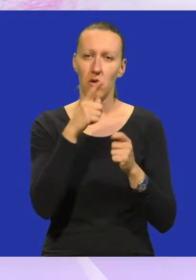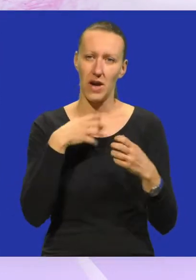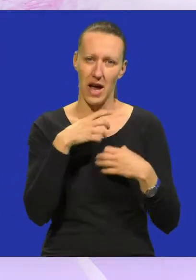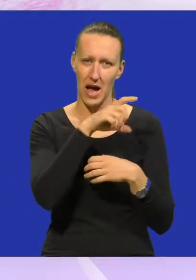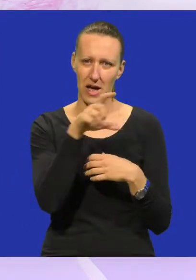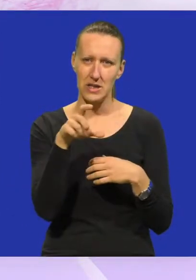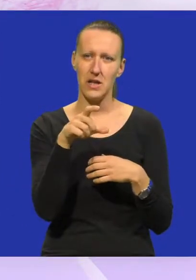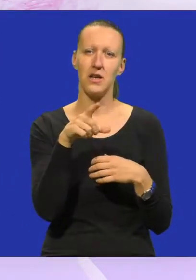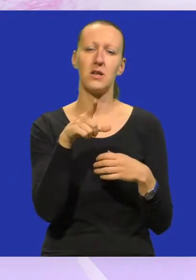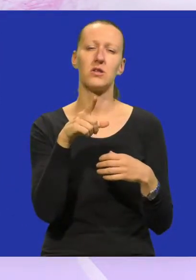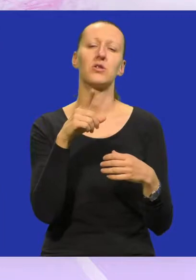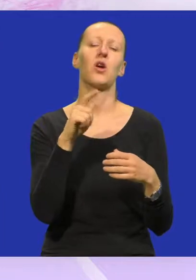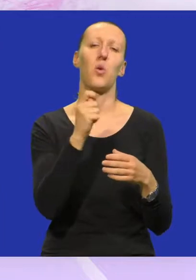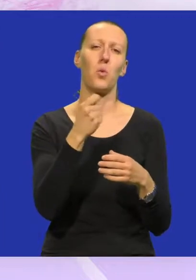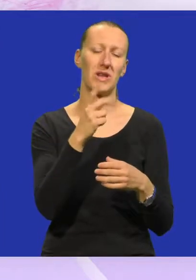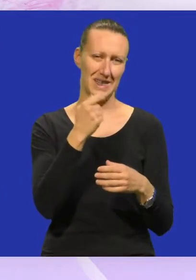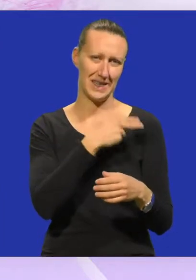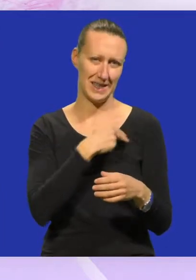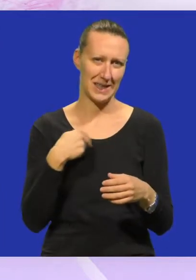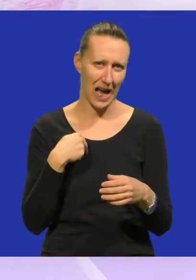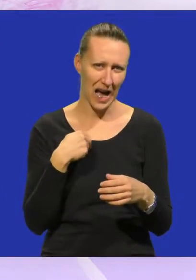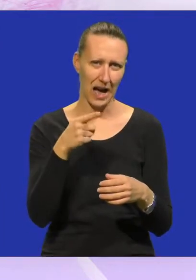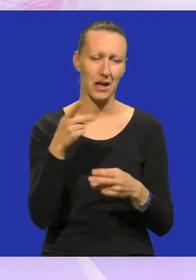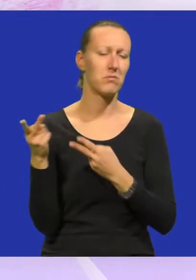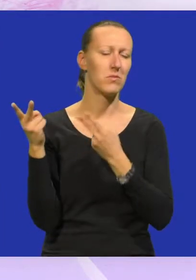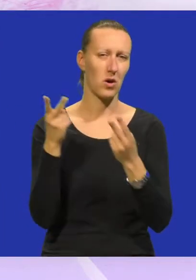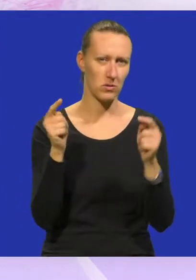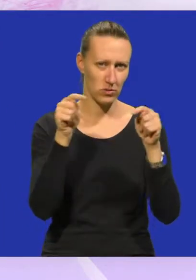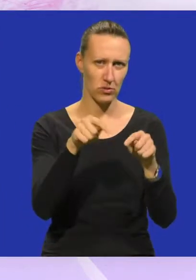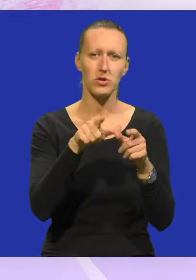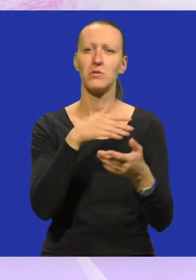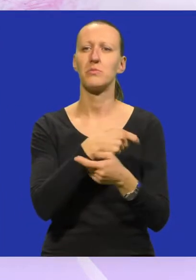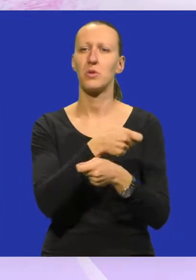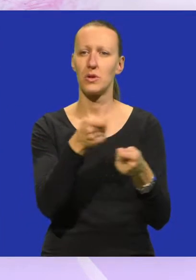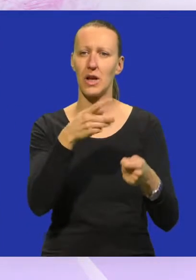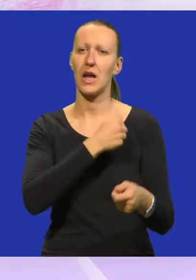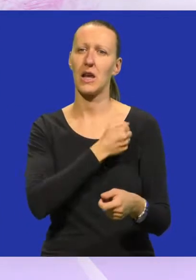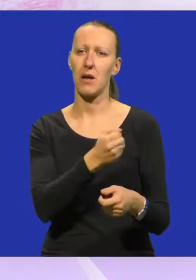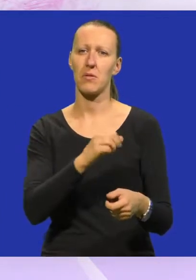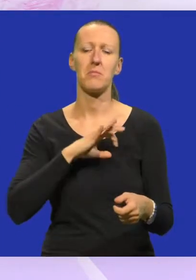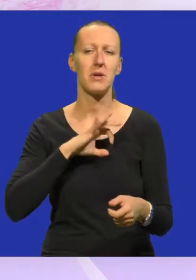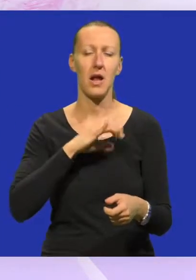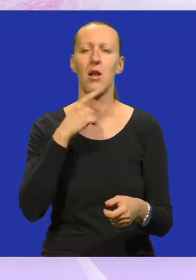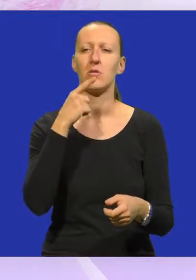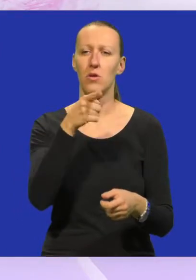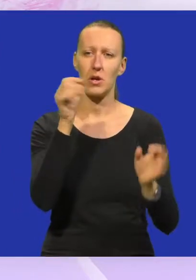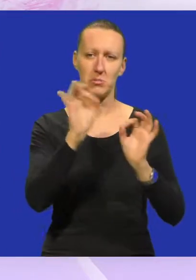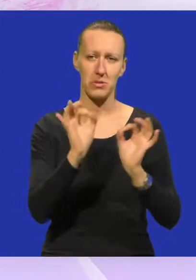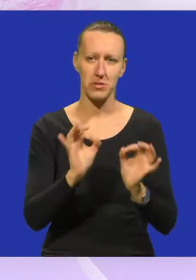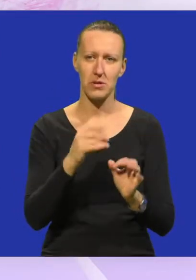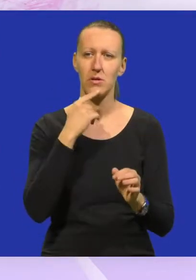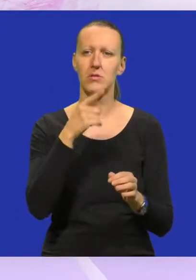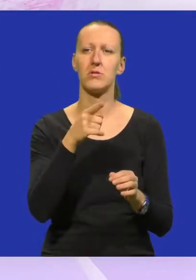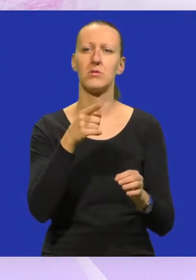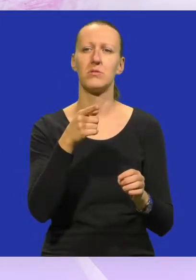kazalištem Tvornica lutaka iz Zagreba gostovali smo i podijelili te medalje hrabrosti koje su oni pripremili.